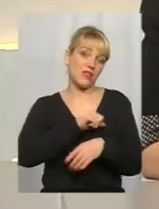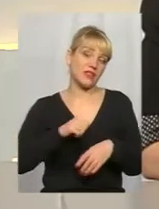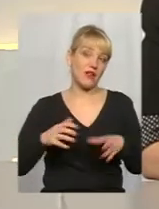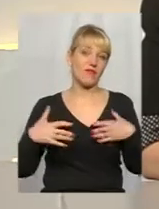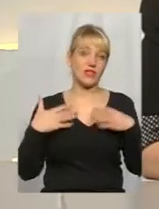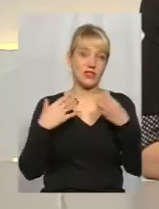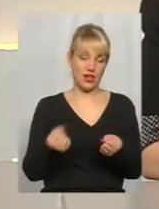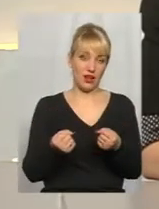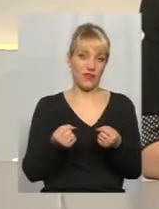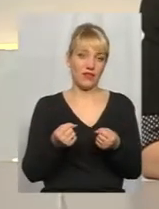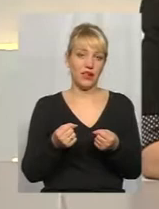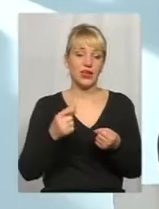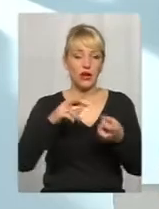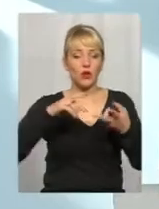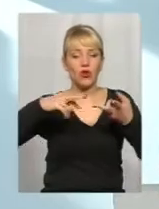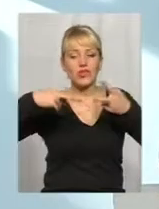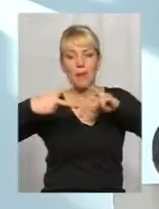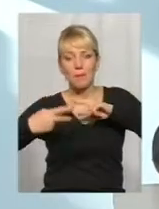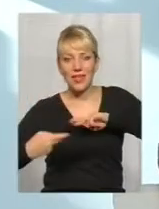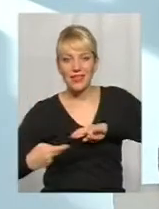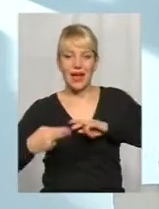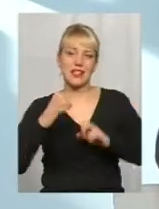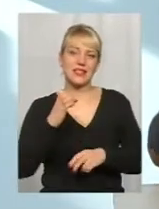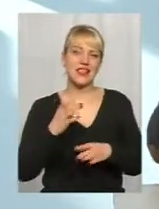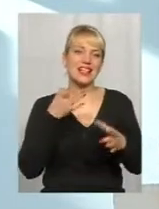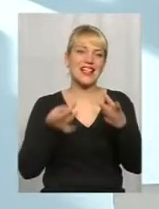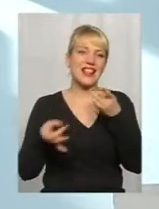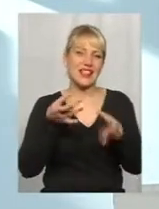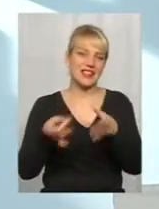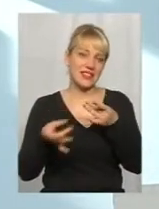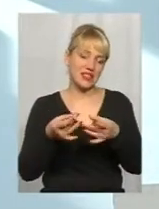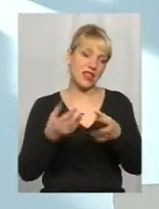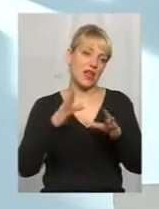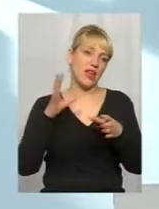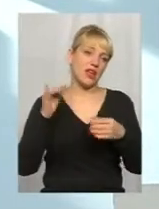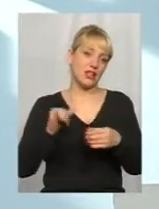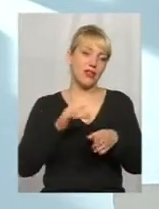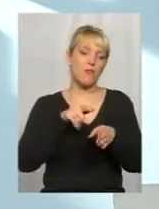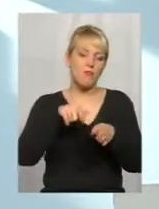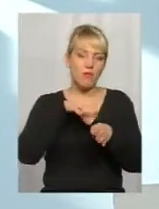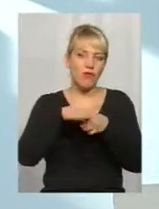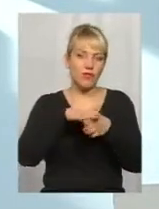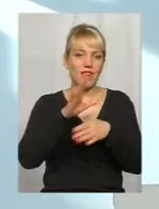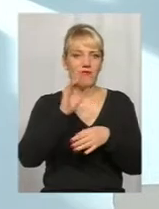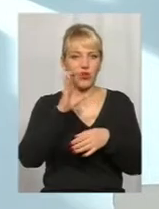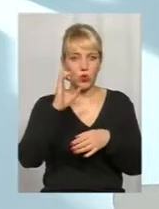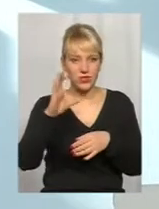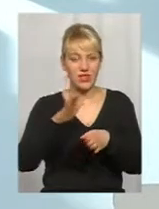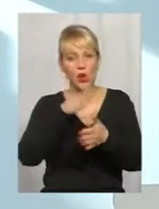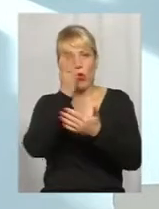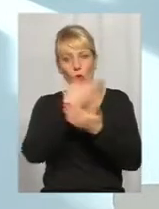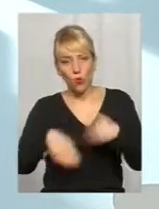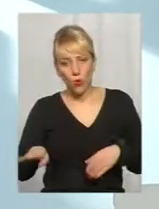сміна цикла вот этой своєї слизистой. Уходить слизиста, відчинене вірусами, і все нормально. Але за це час вірус повинен